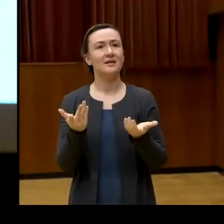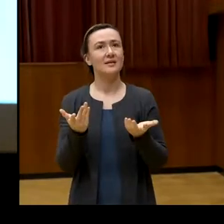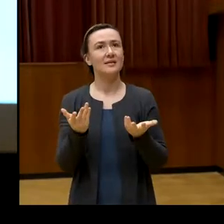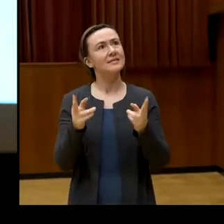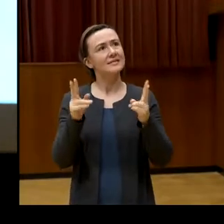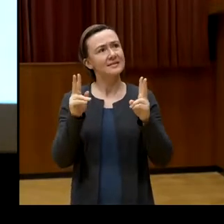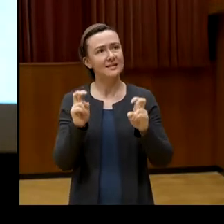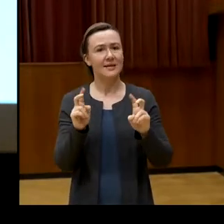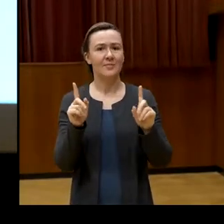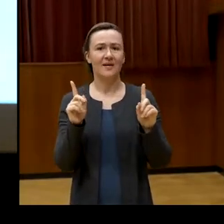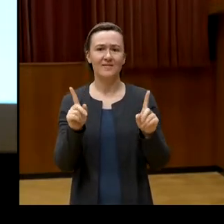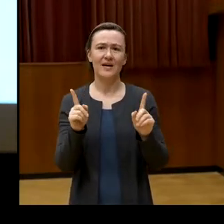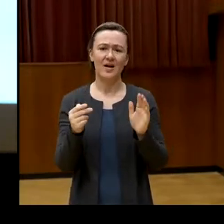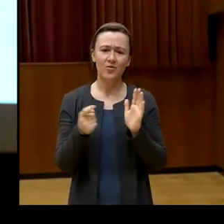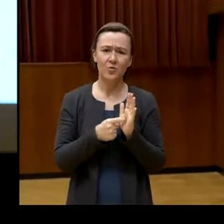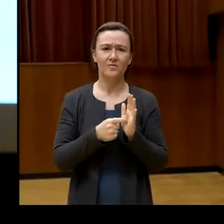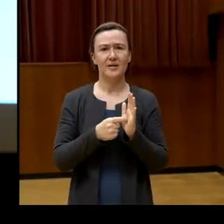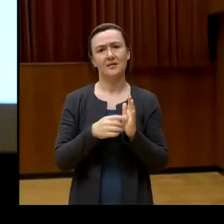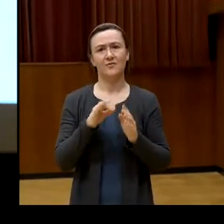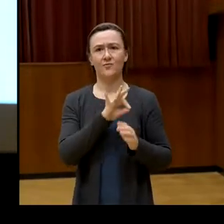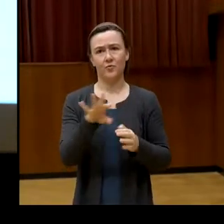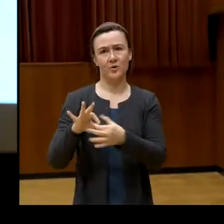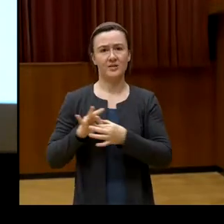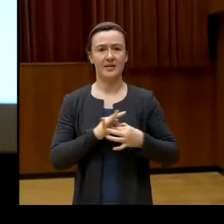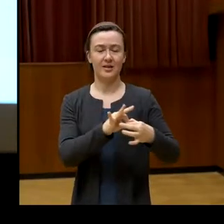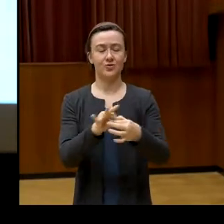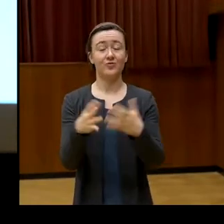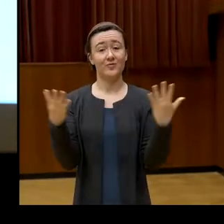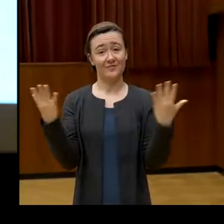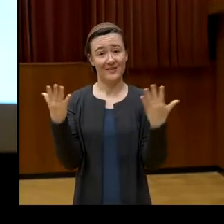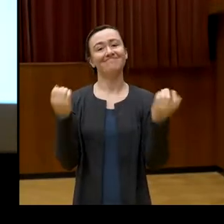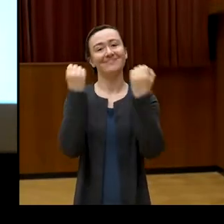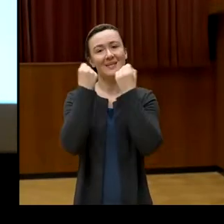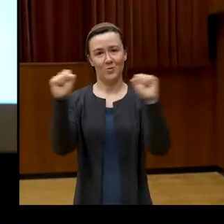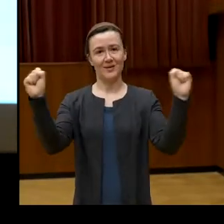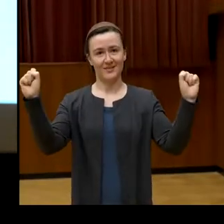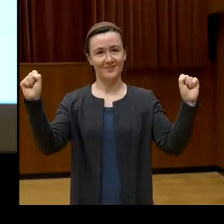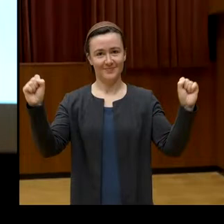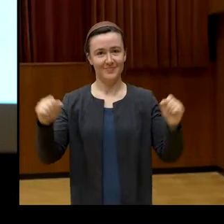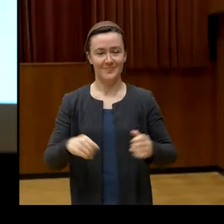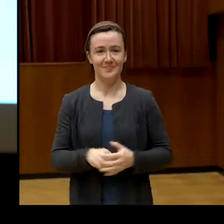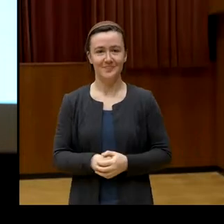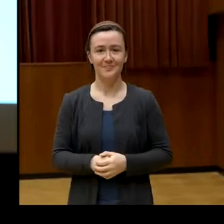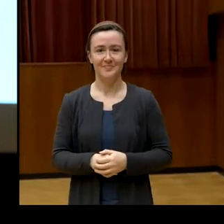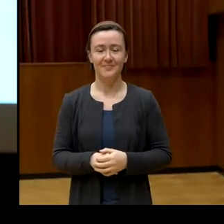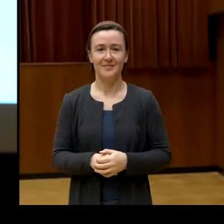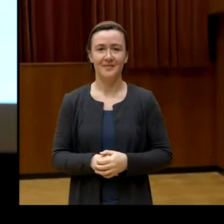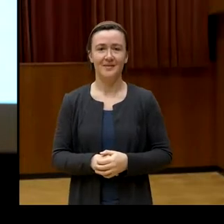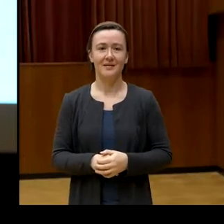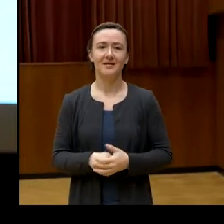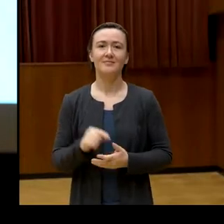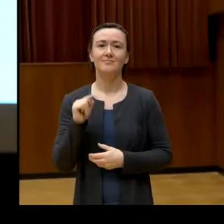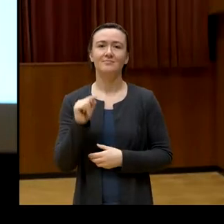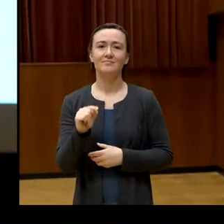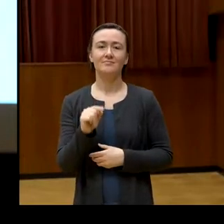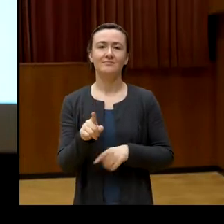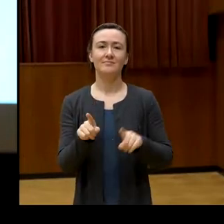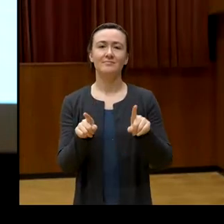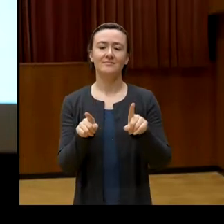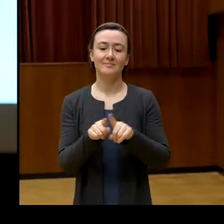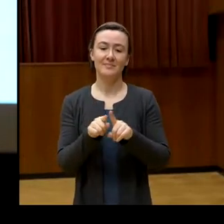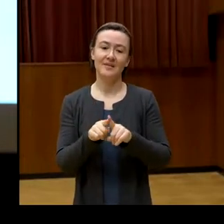genommen essentiell ist für unsere Gesellschaft, nämlich Demokratie. Und es handelt sich hier auch um die